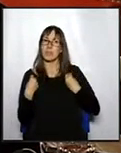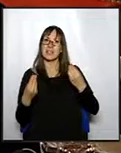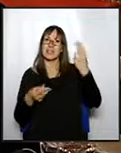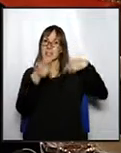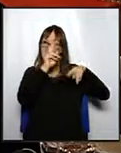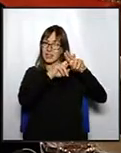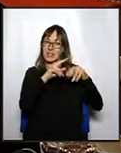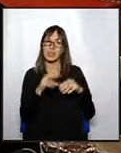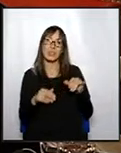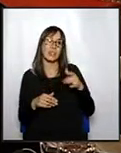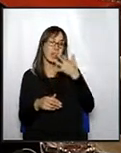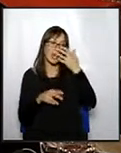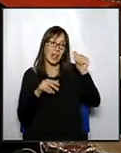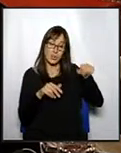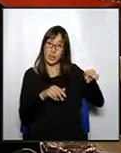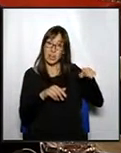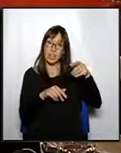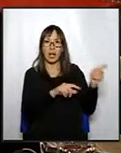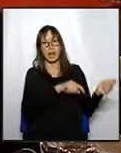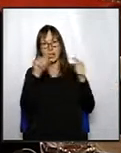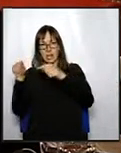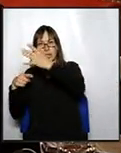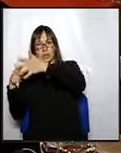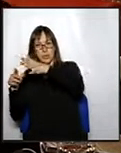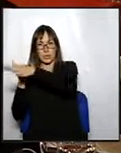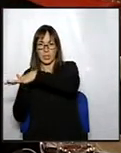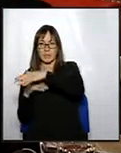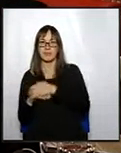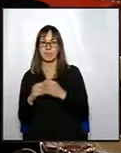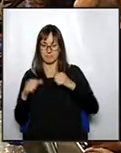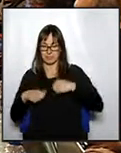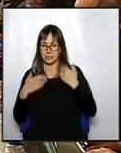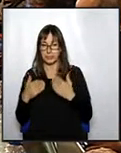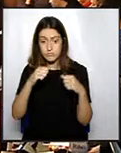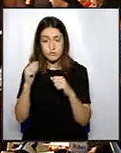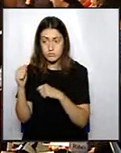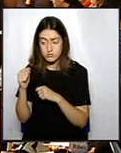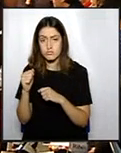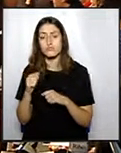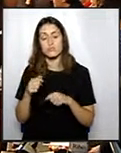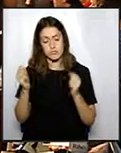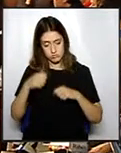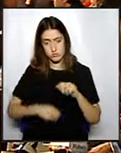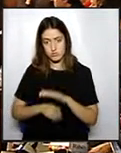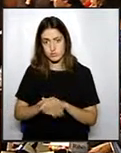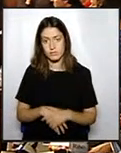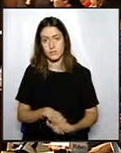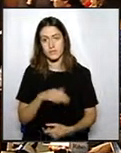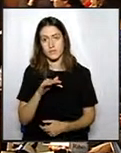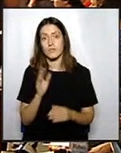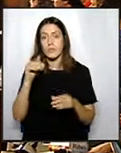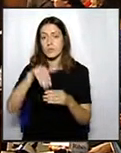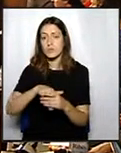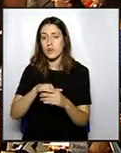per tant el nostre vot serà favorable en el terme que s'exposta a la moció. Moltes gràcies senyora Moixis doncs passem a